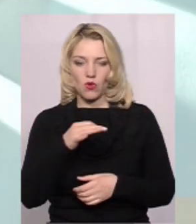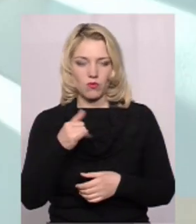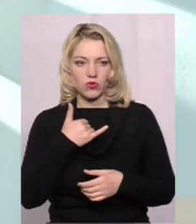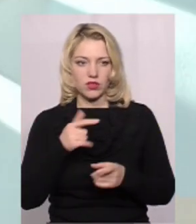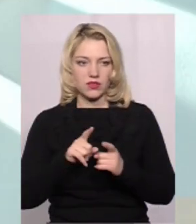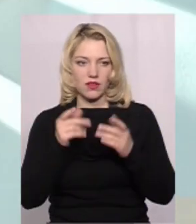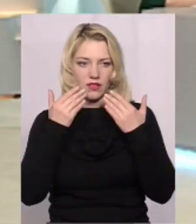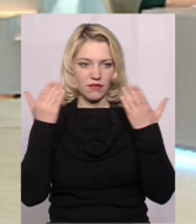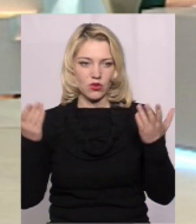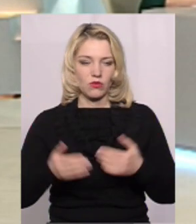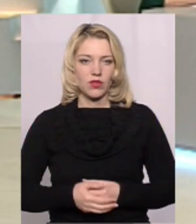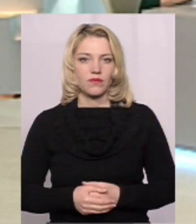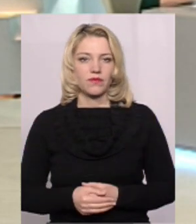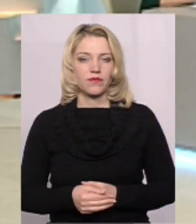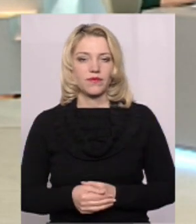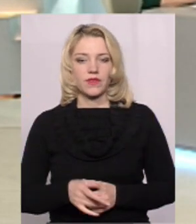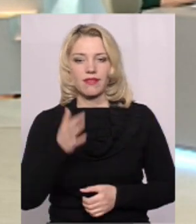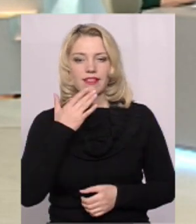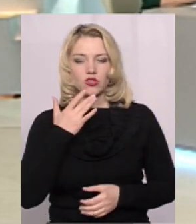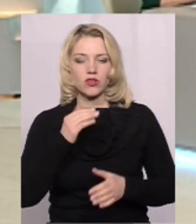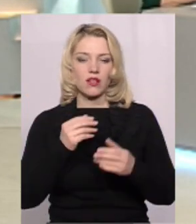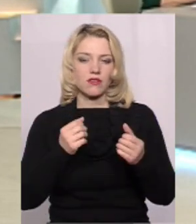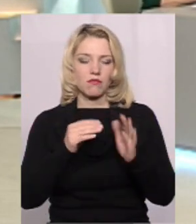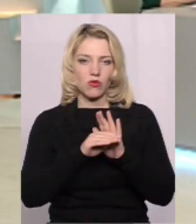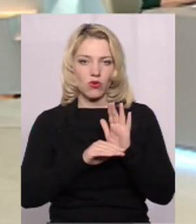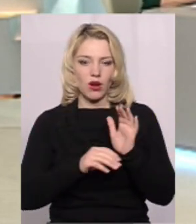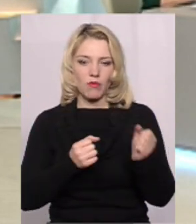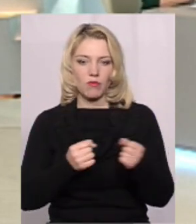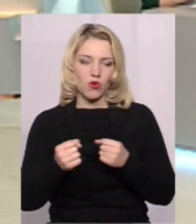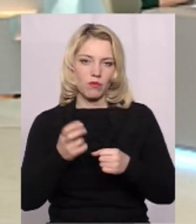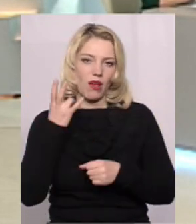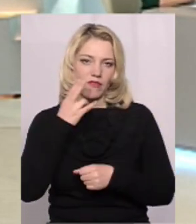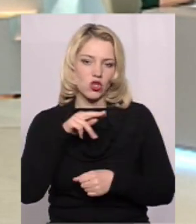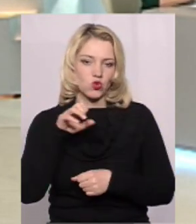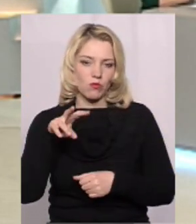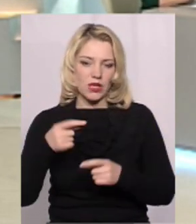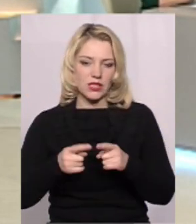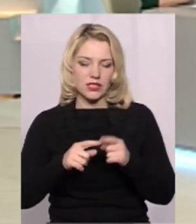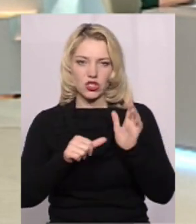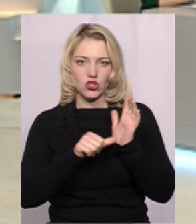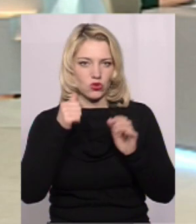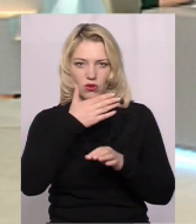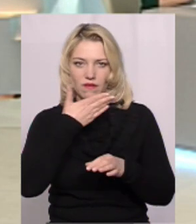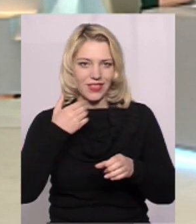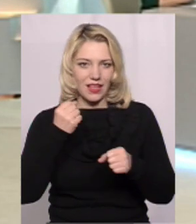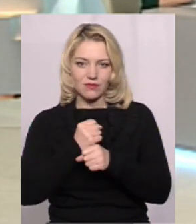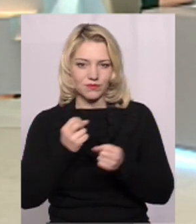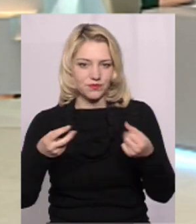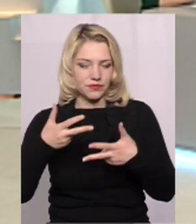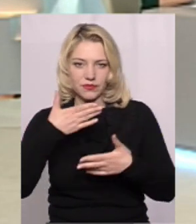невідомі випадки? Ні От національної програми боротьби з африканською чумою за ці 6 років не напрацьовано